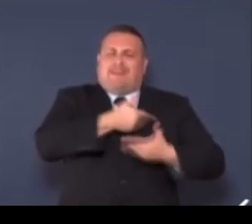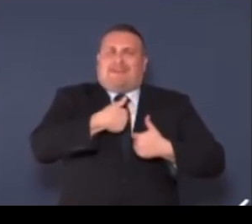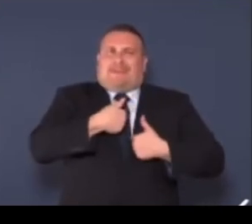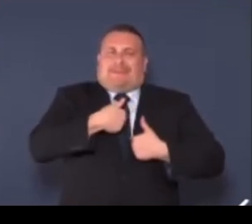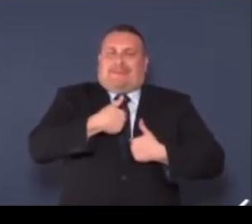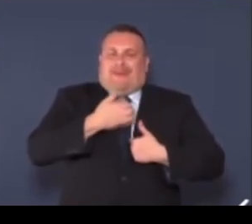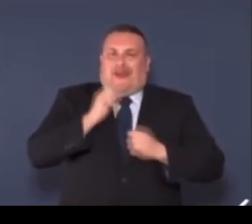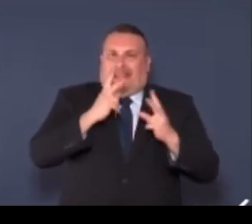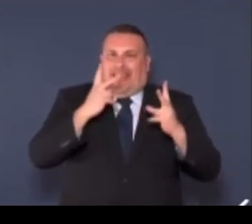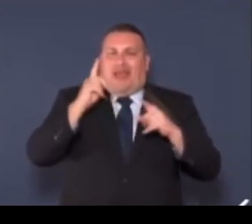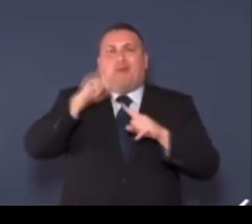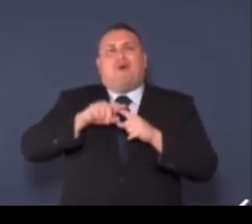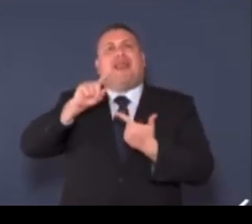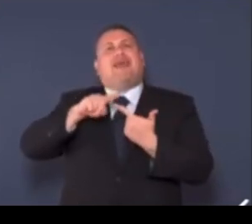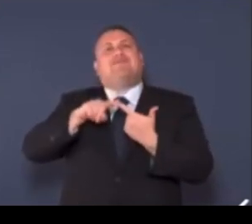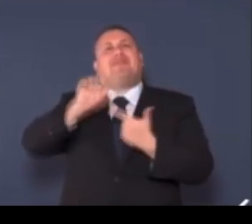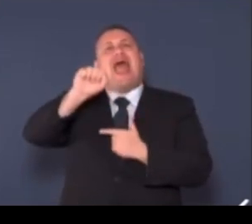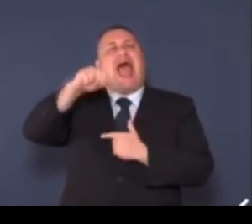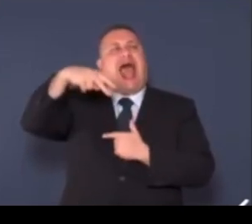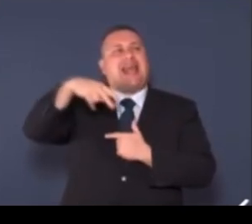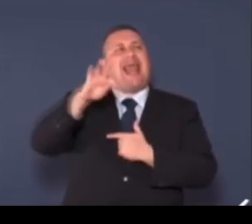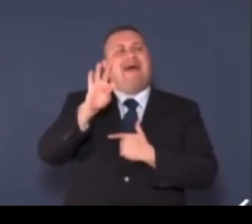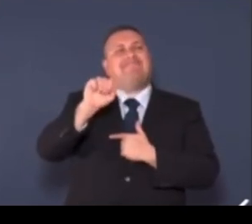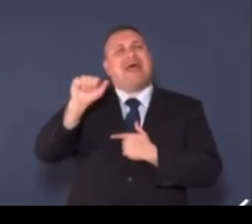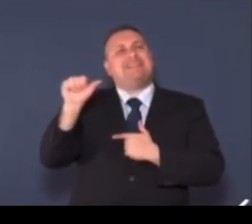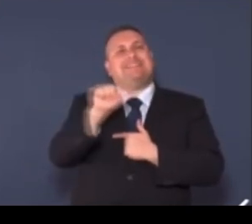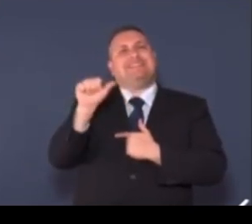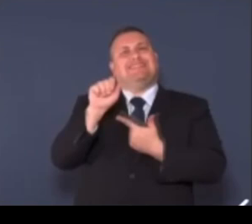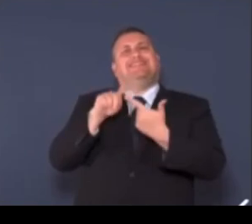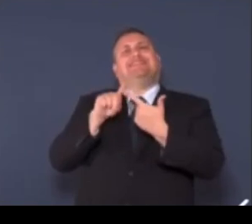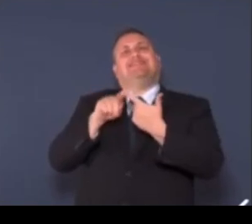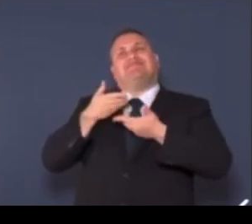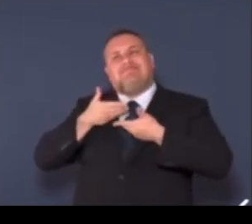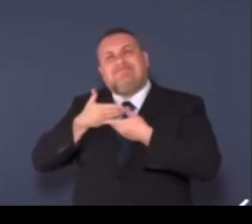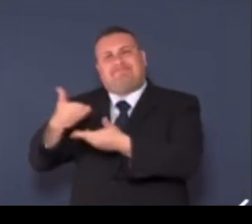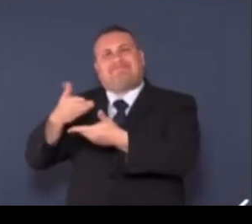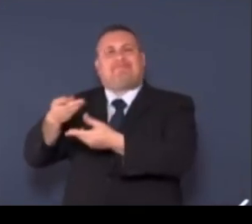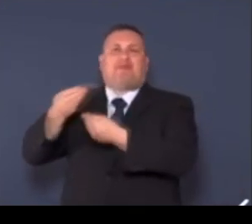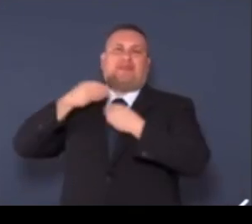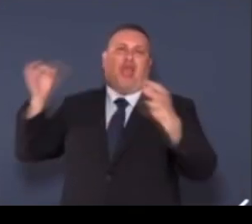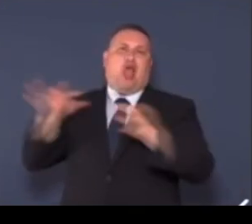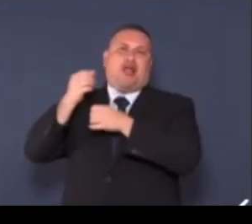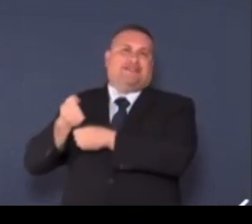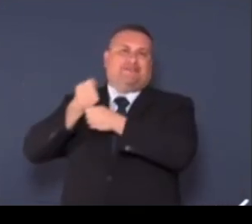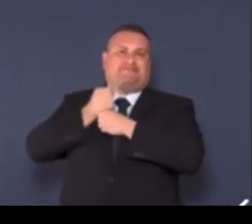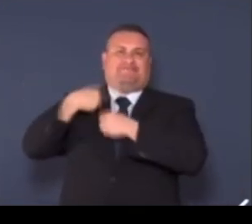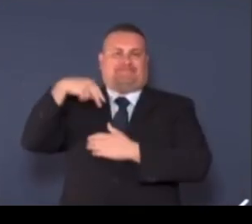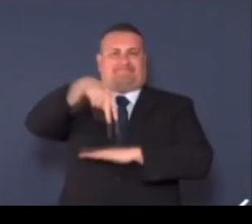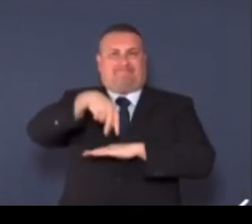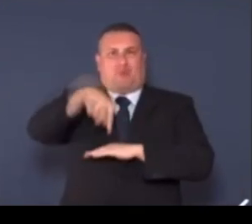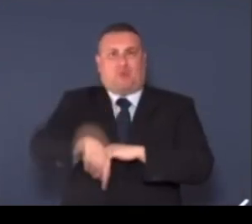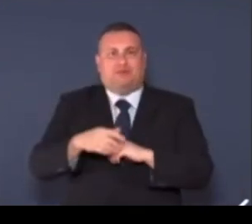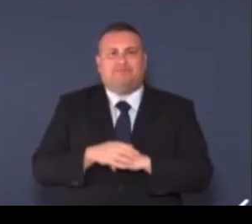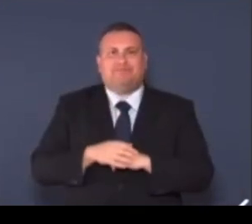per avermi dato l'opportunità di essere qui. Il tema della disabilità riguarda direttamente o